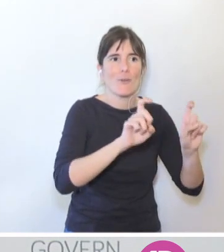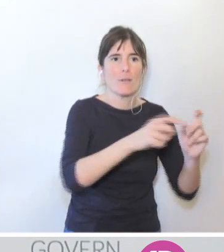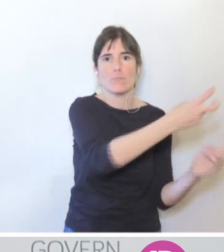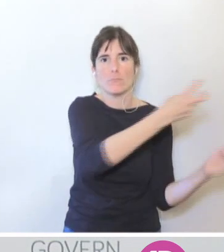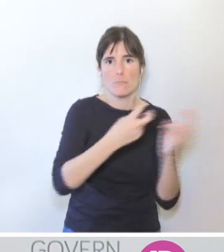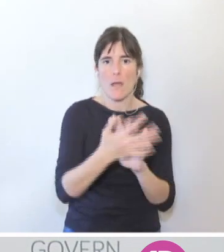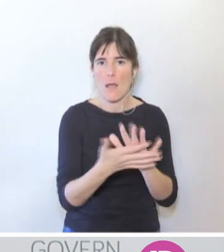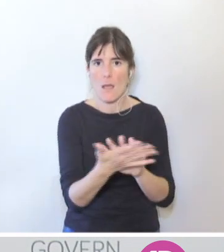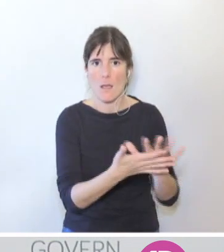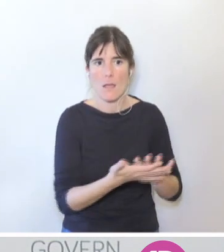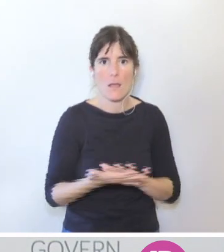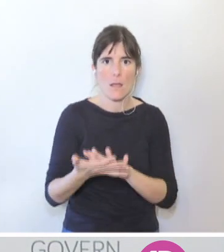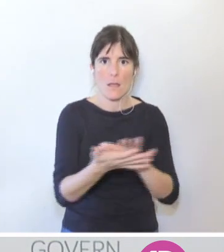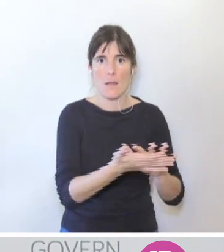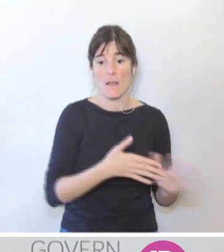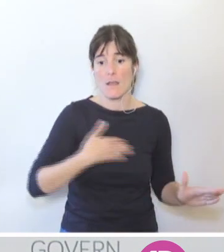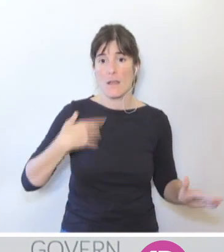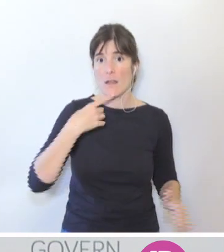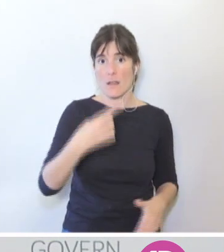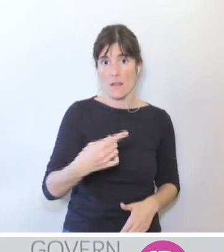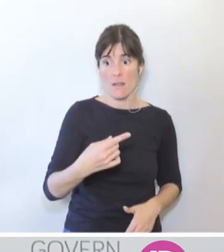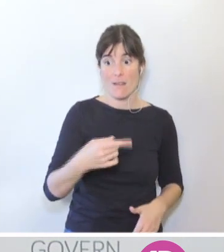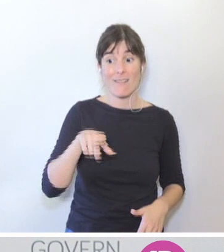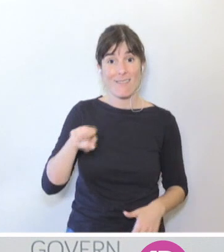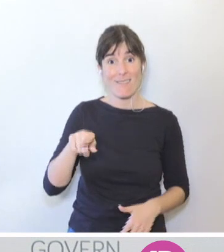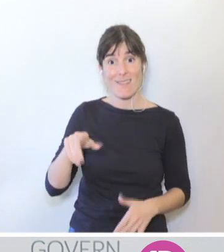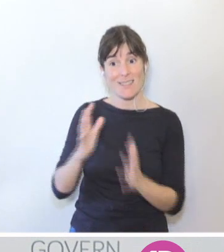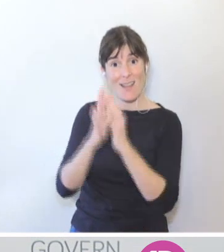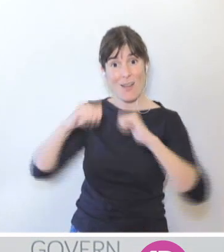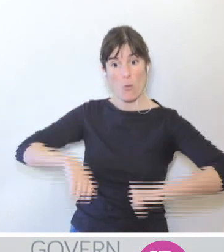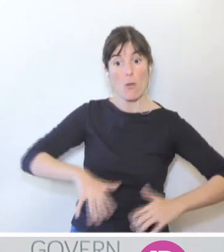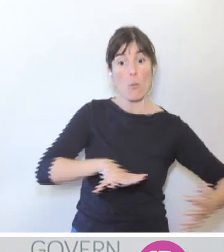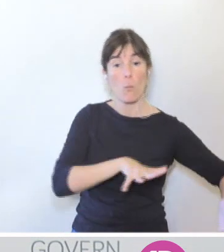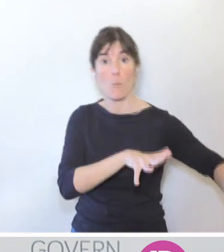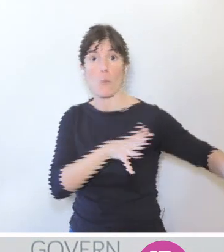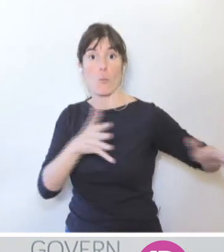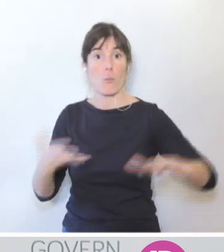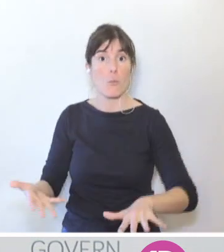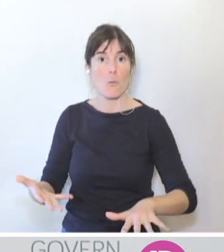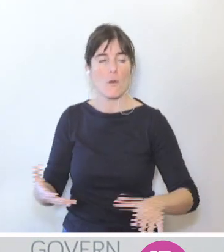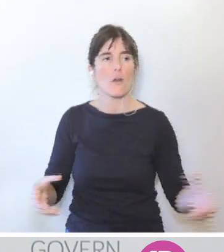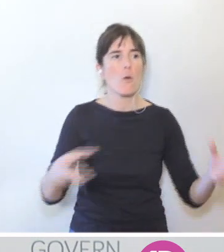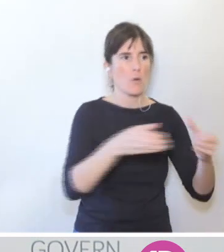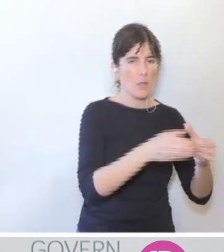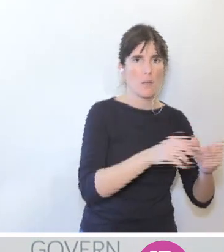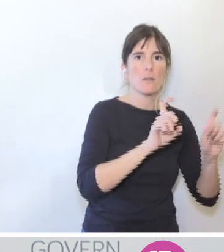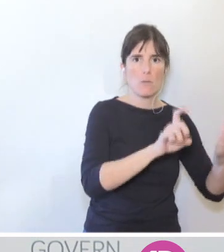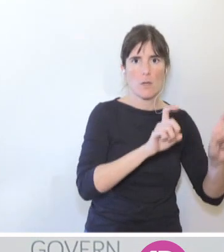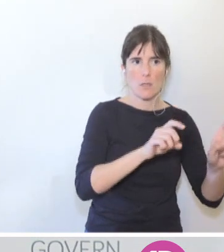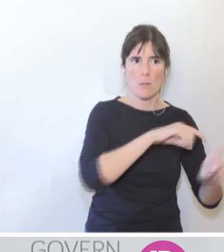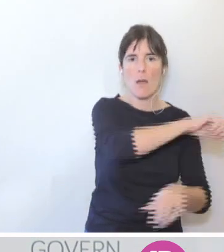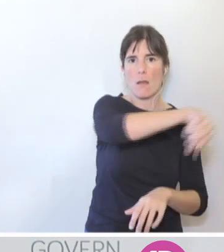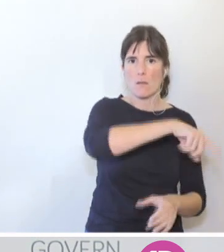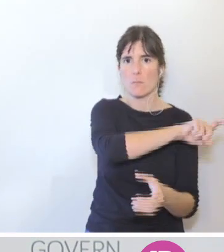sa comunitat educativa participarà desimplantació d'aquest acord. En